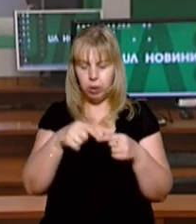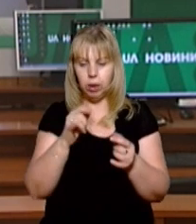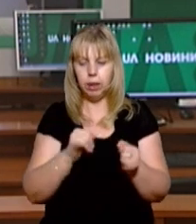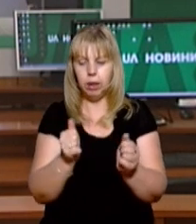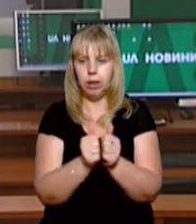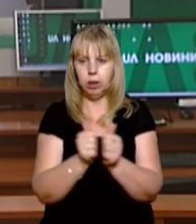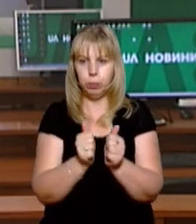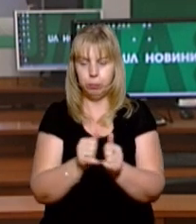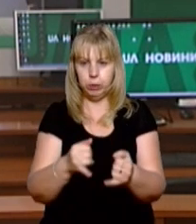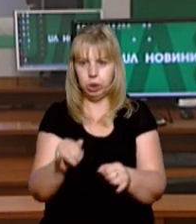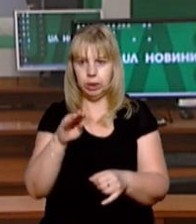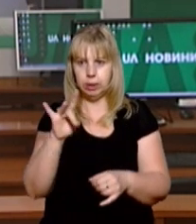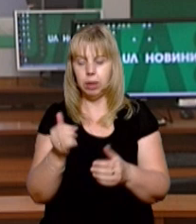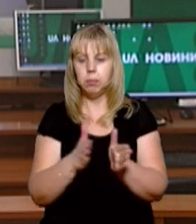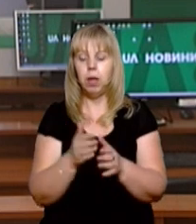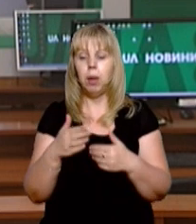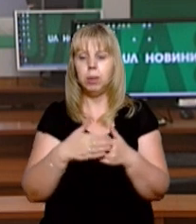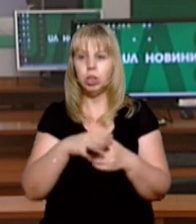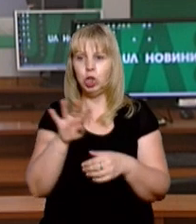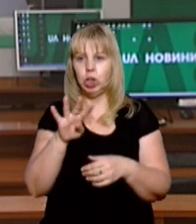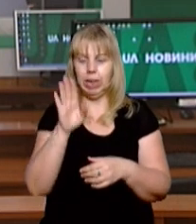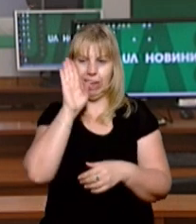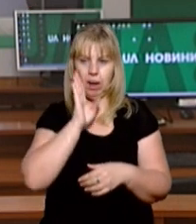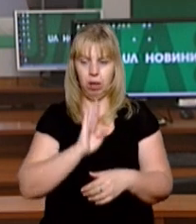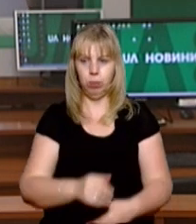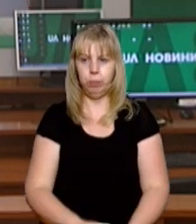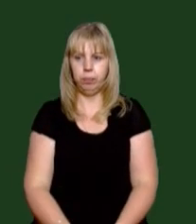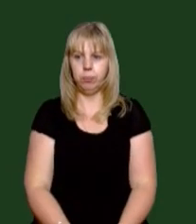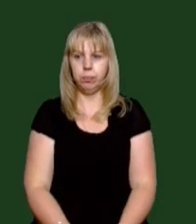річки Тиса. Сьогодні близько четвертої години ранку.